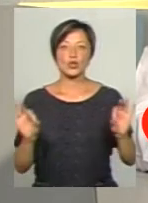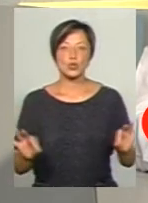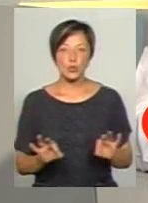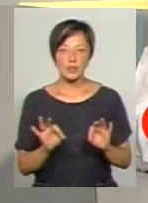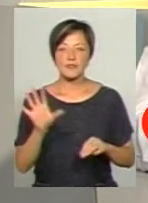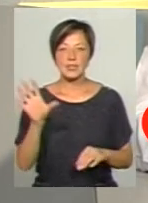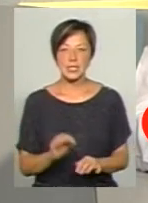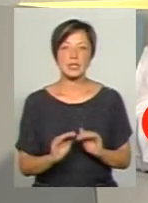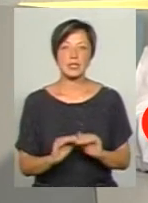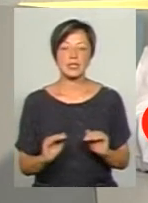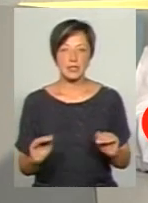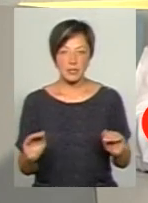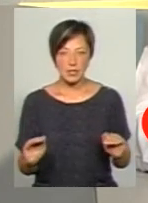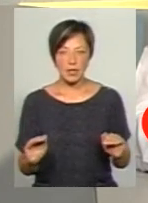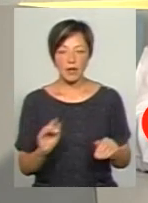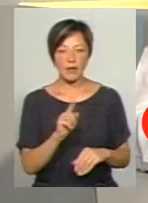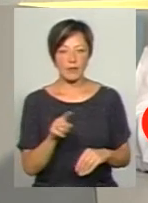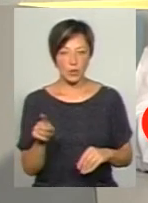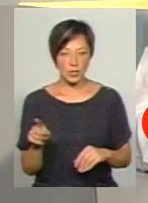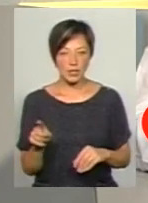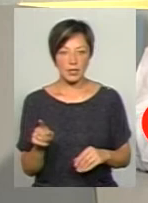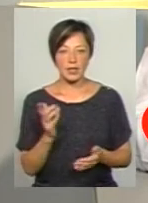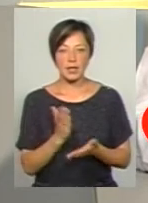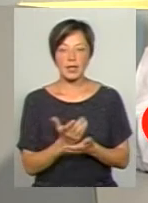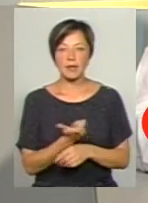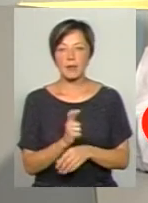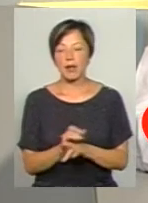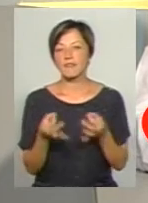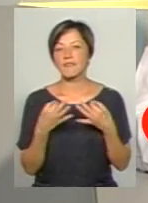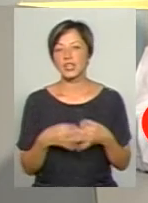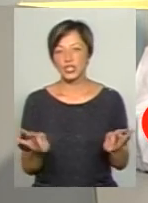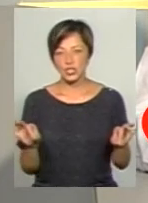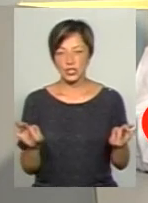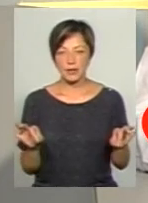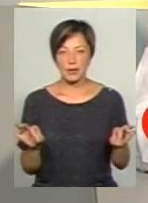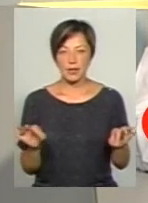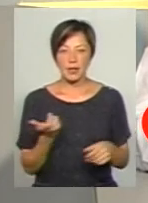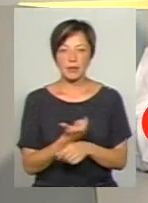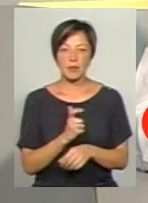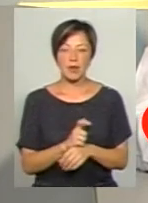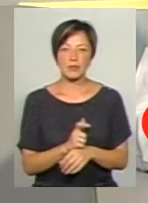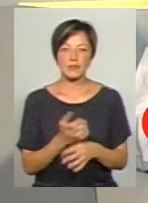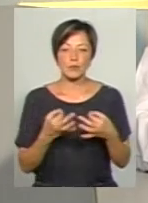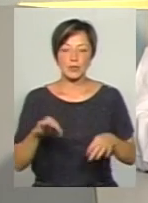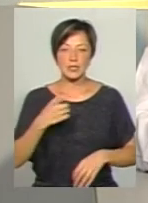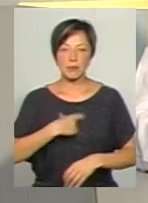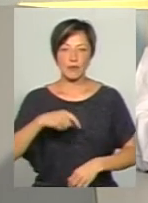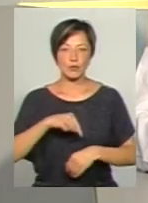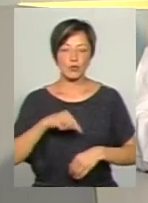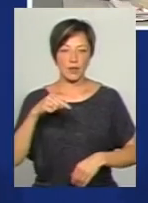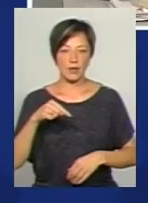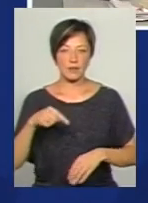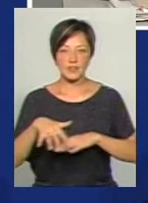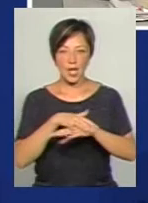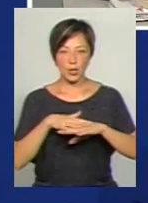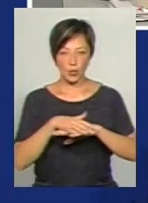Всі діти є набагато вільнішими, вони набагато слабідніше себе відчувають у